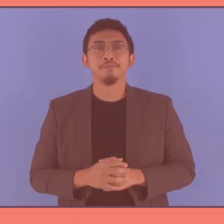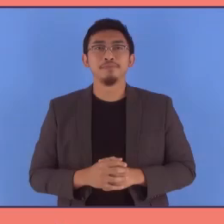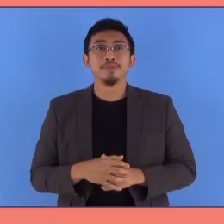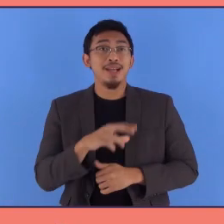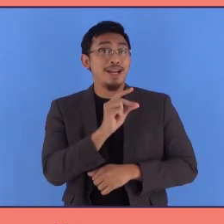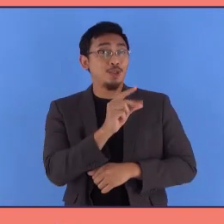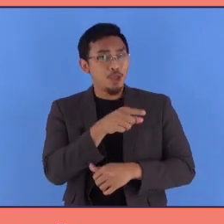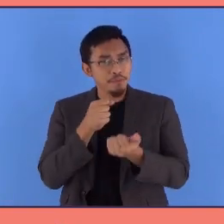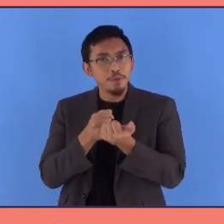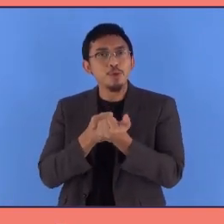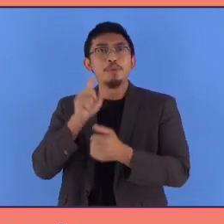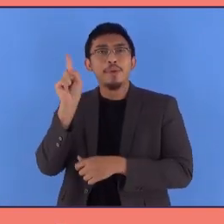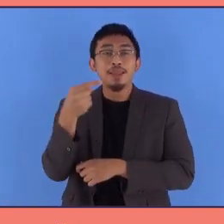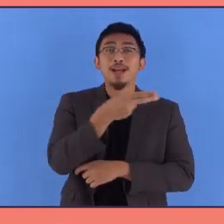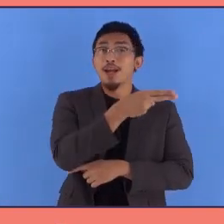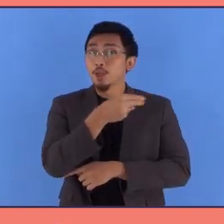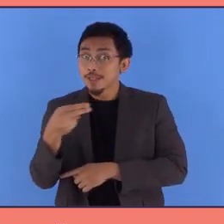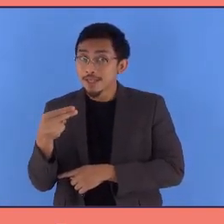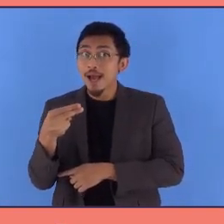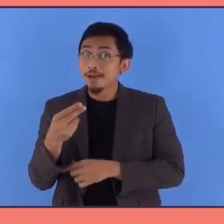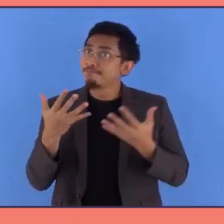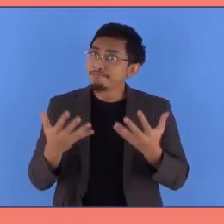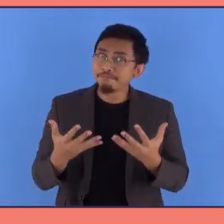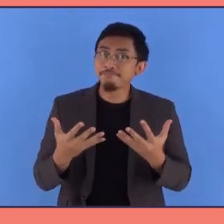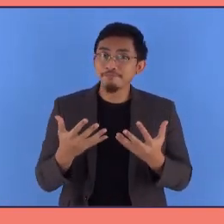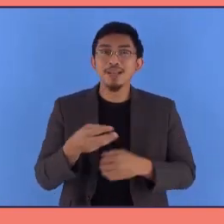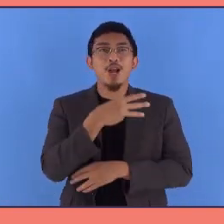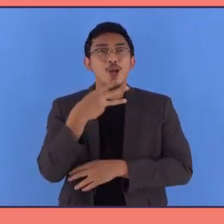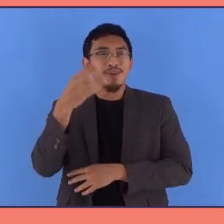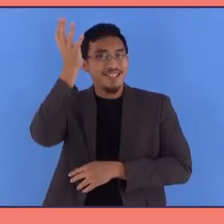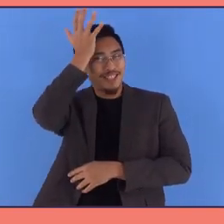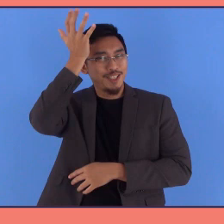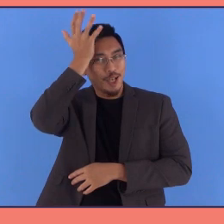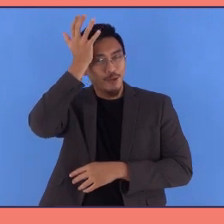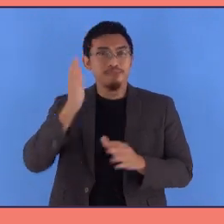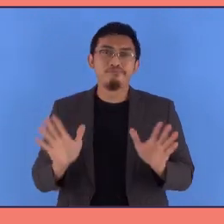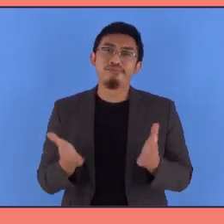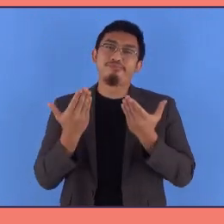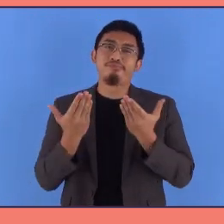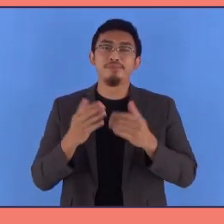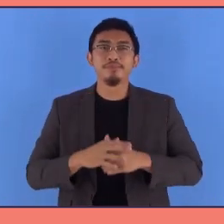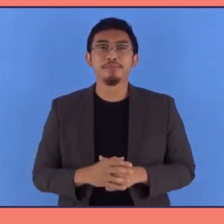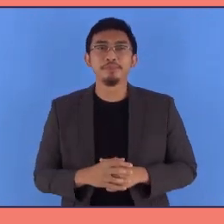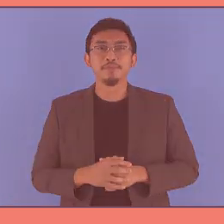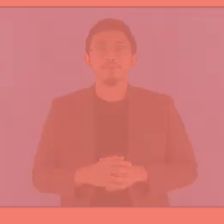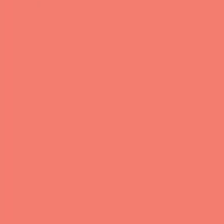Lebih lanjut, Restore mendukung pemerintah Indonesia Untuk menuju pemulihan ekonomi hijau